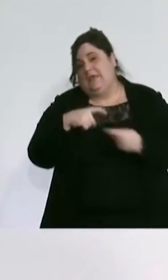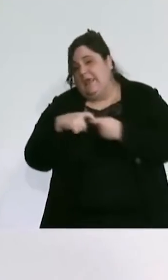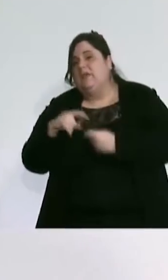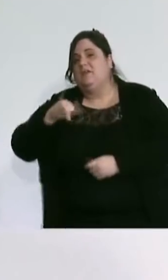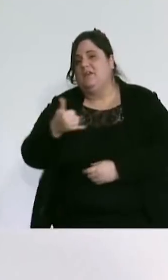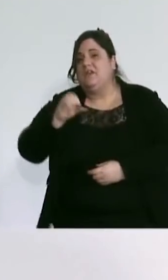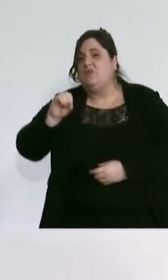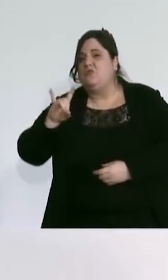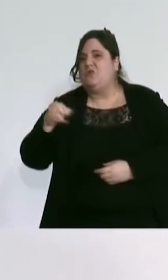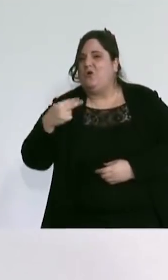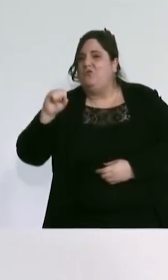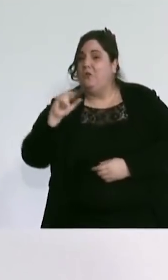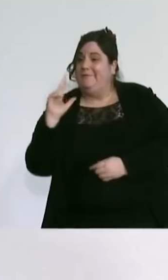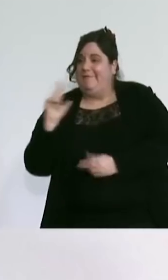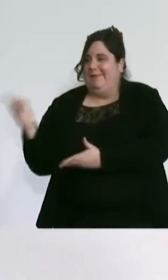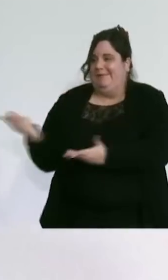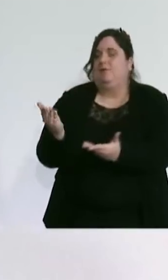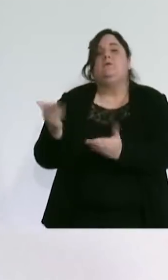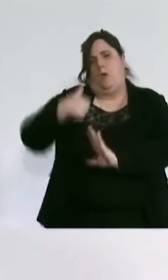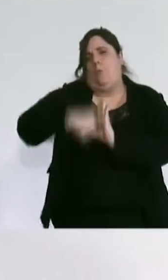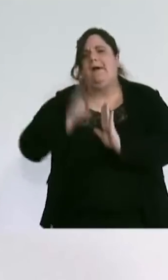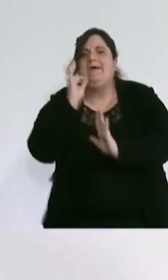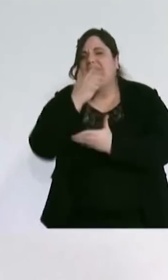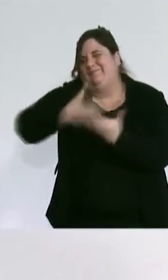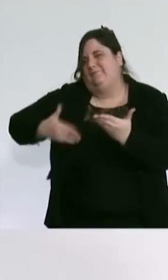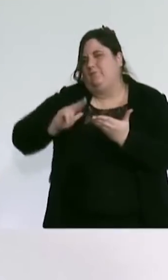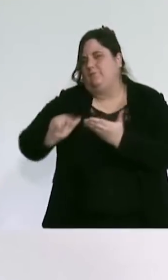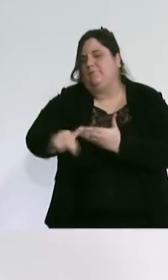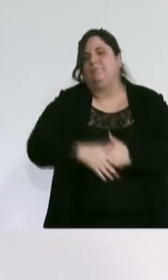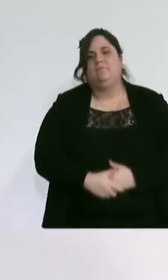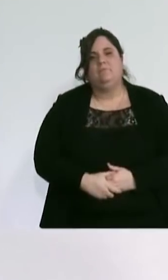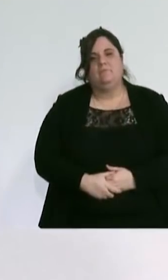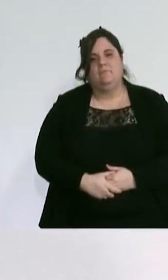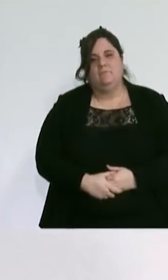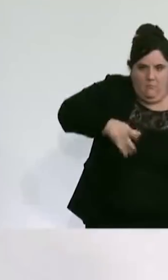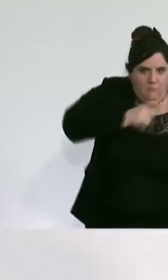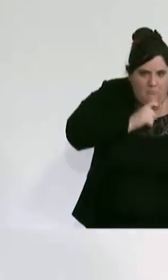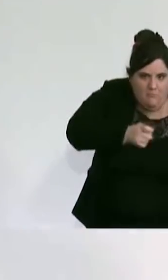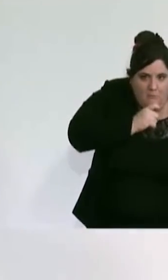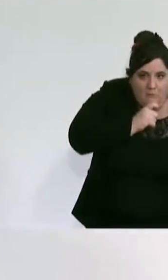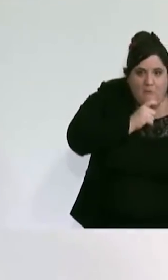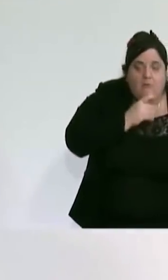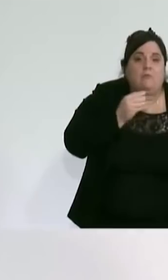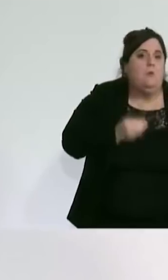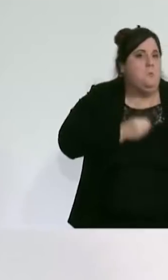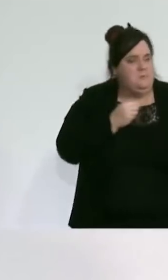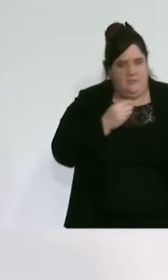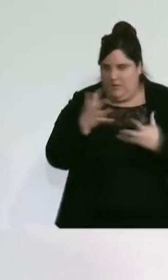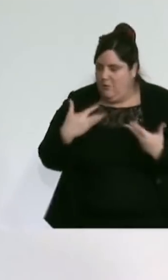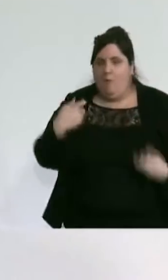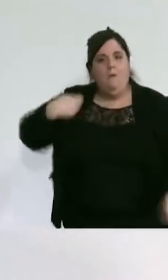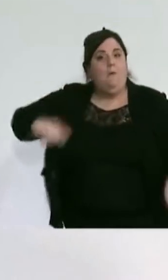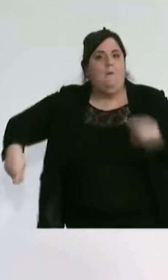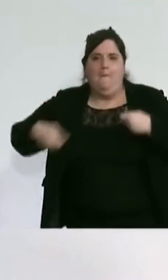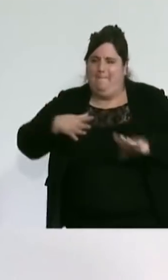tiendrons les objectifs fixés, avec en ligne de mire l'espoir immense du retour à la normale. Il faut nous accrocher, rester